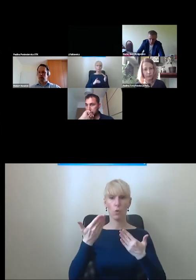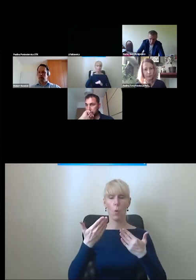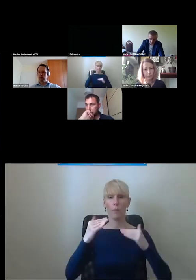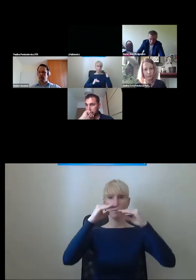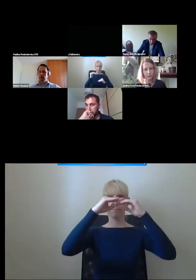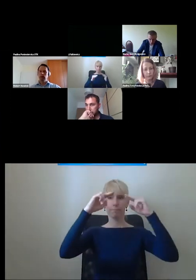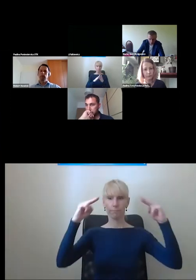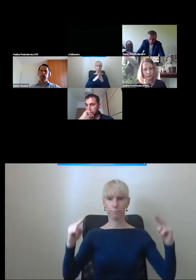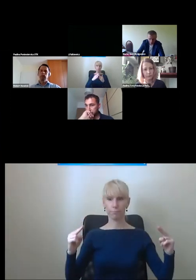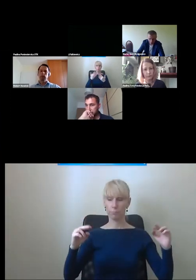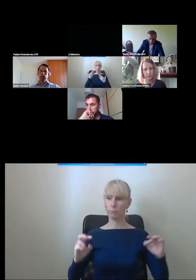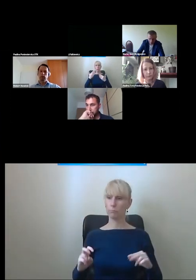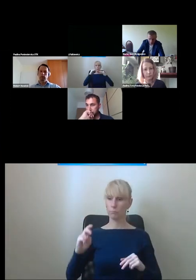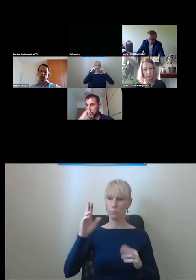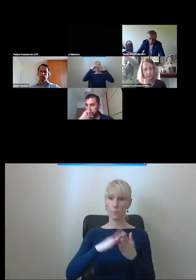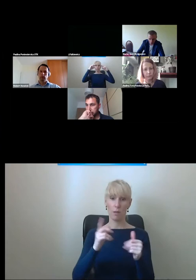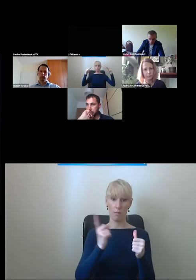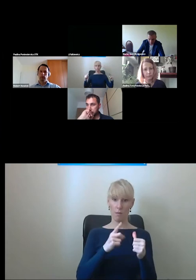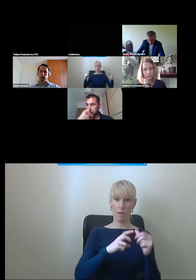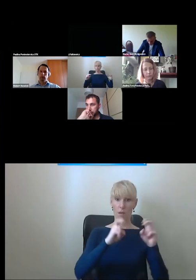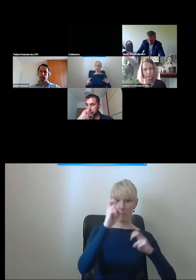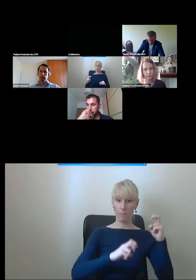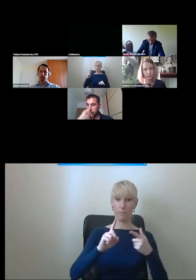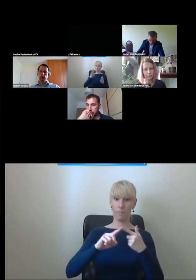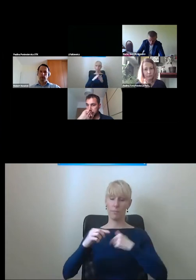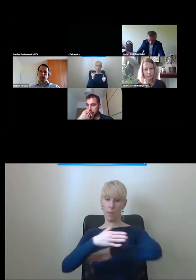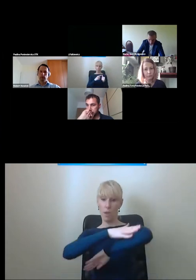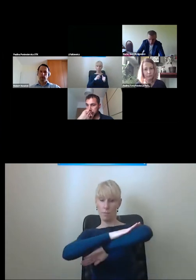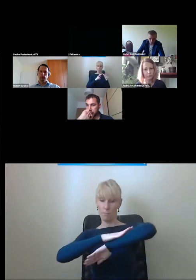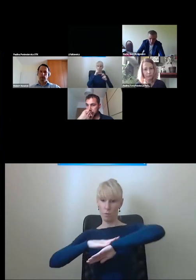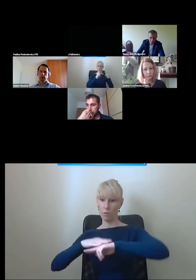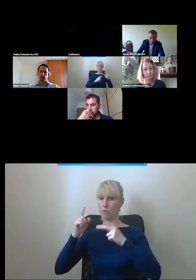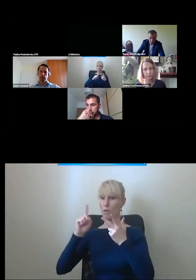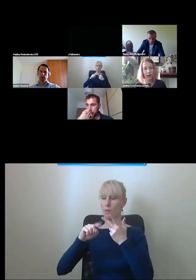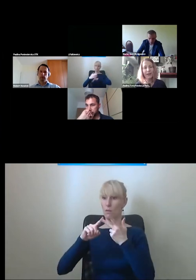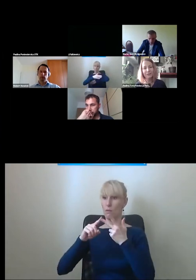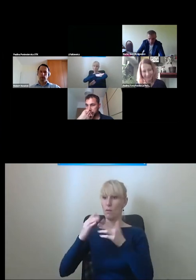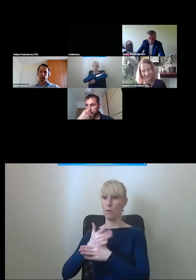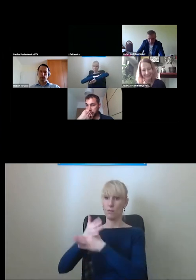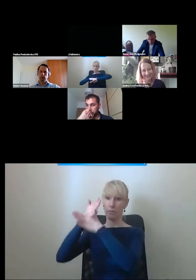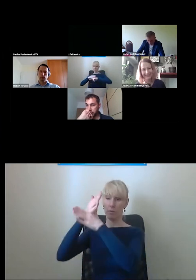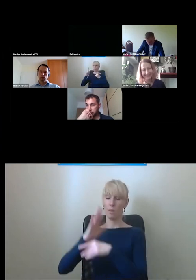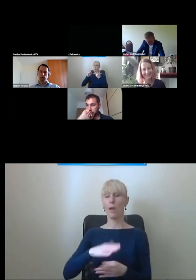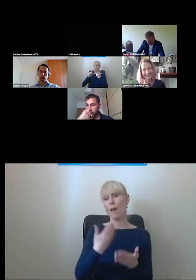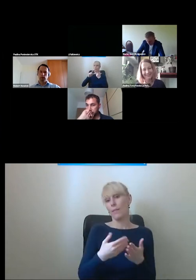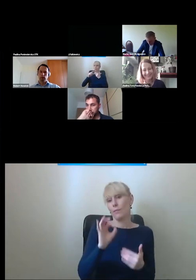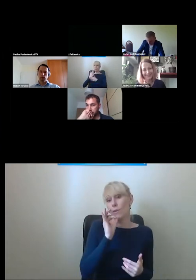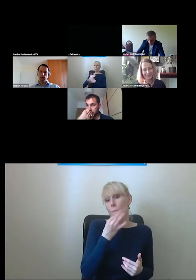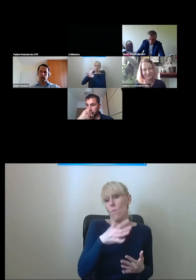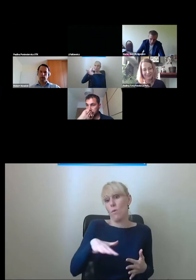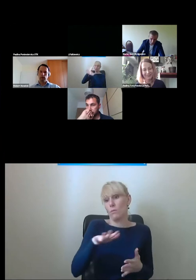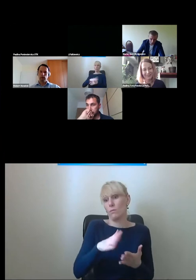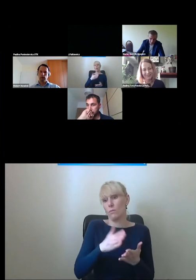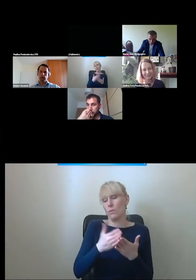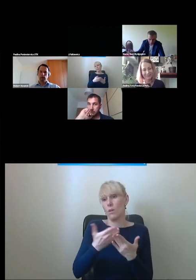jak kładka dla pieszych, jest zestaw trzech elementów. Winda, pochylnia i schody. Ponieważ młodsze osoby